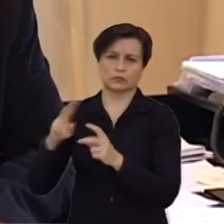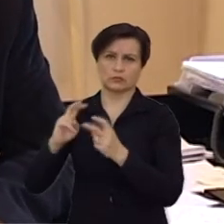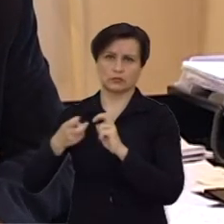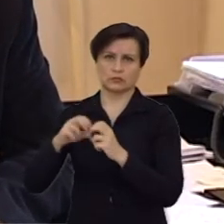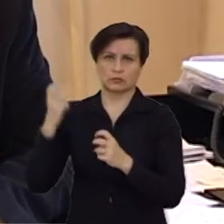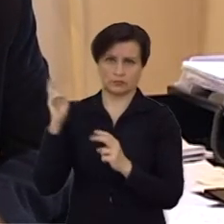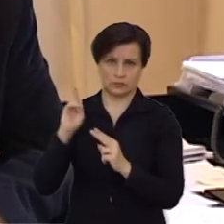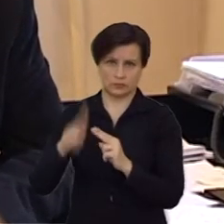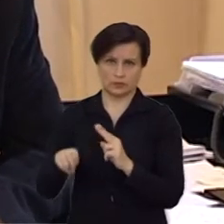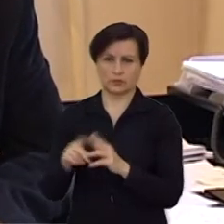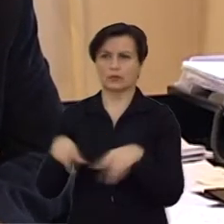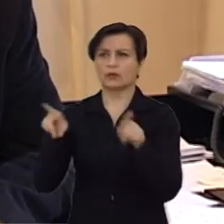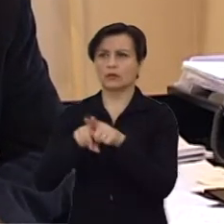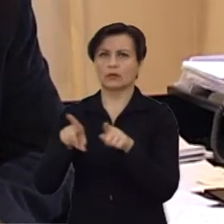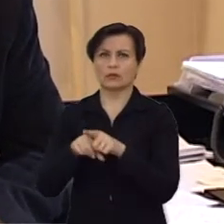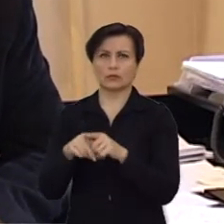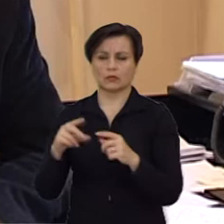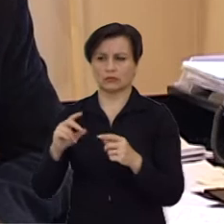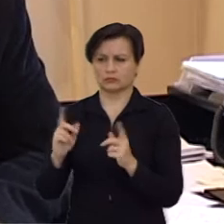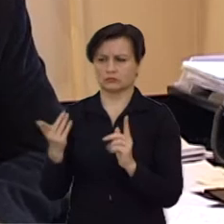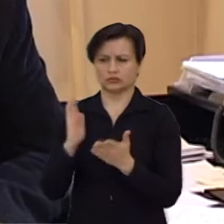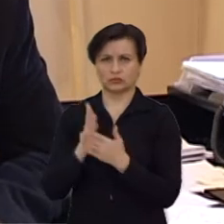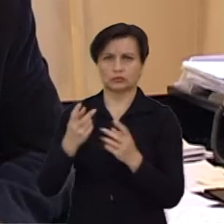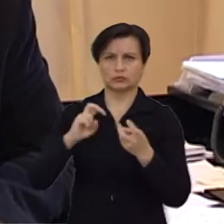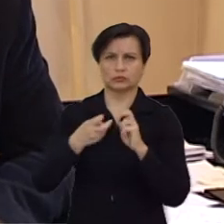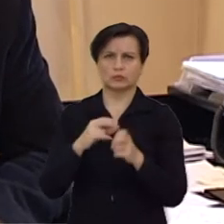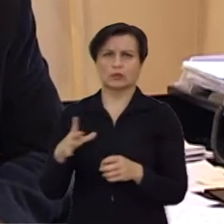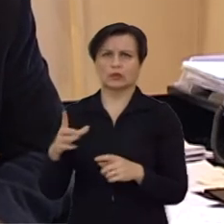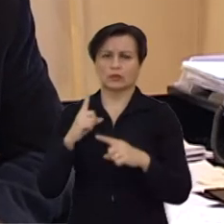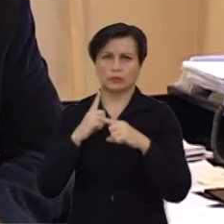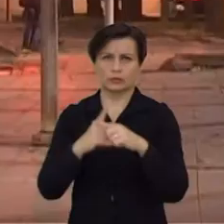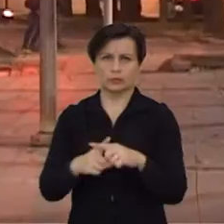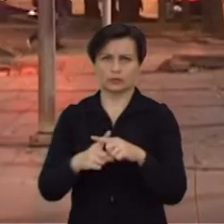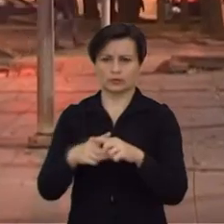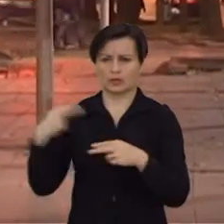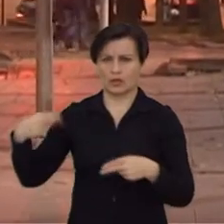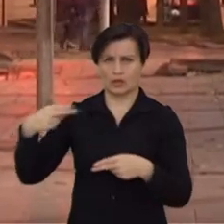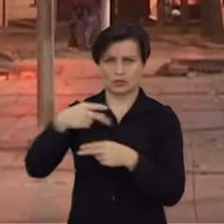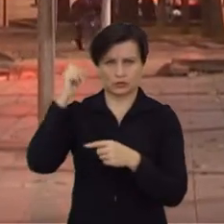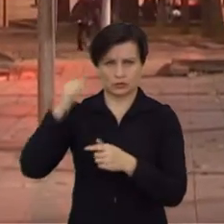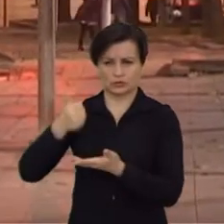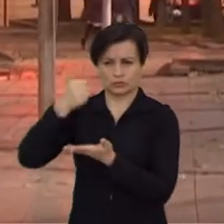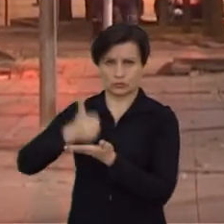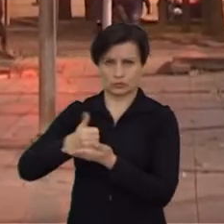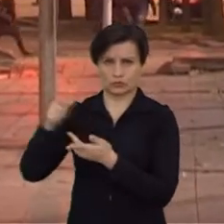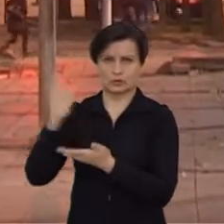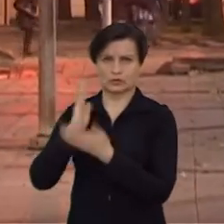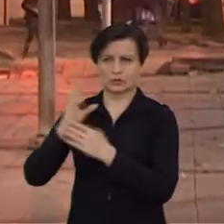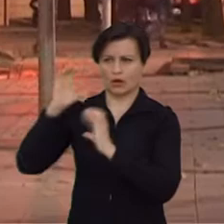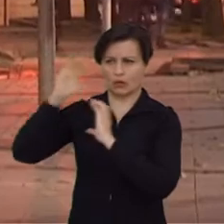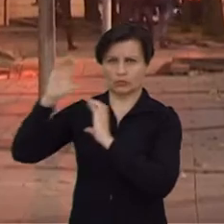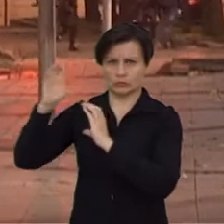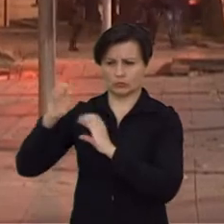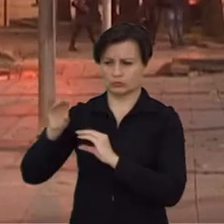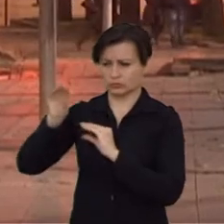pavyksta, na, išspręsti tą problemą. Susidūrėme su tokią problemą, kad niekaip negalime įjungti apšvietimo prie geležinkelio stotijas, kur yra